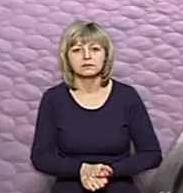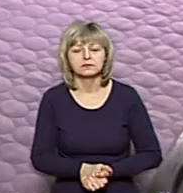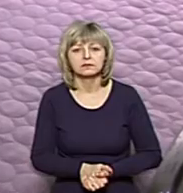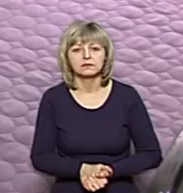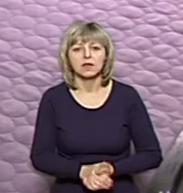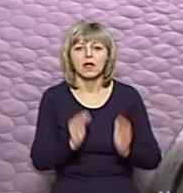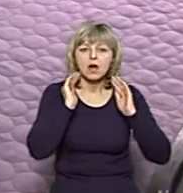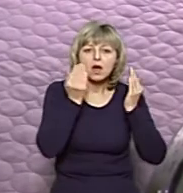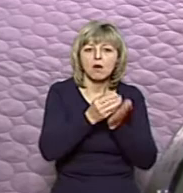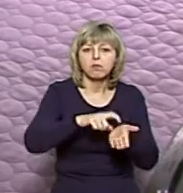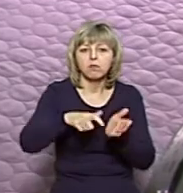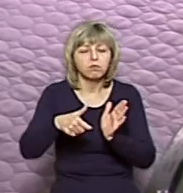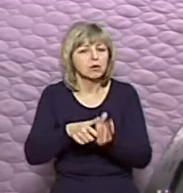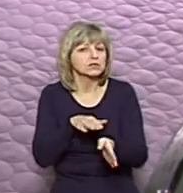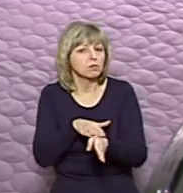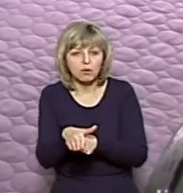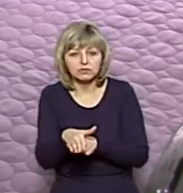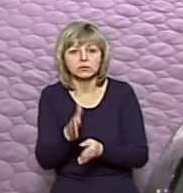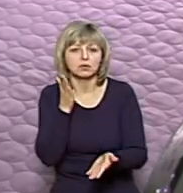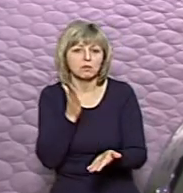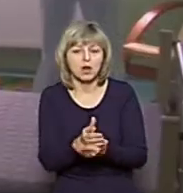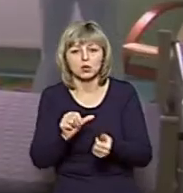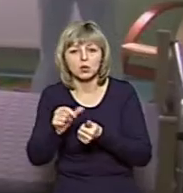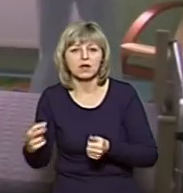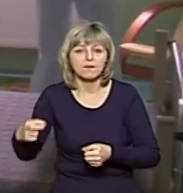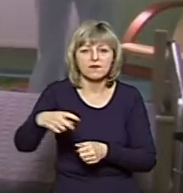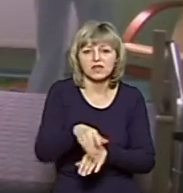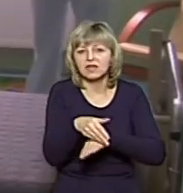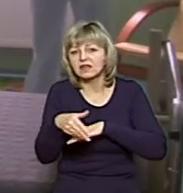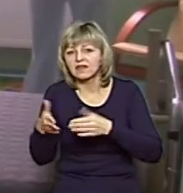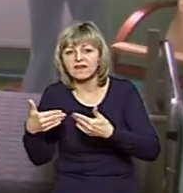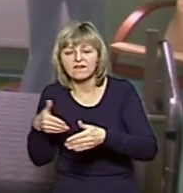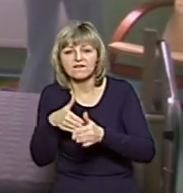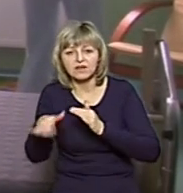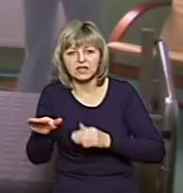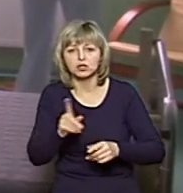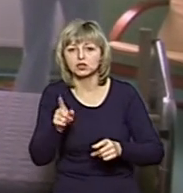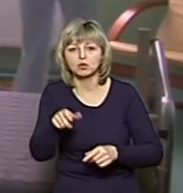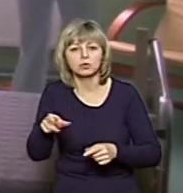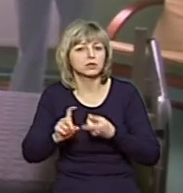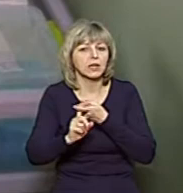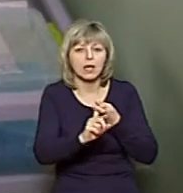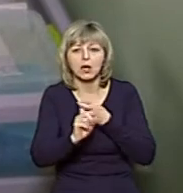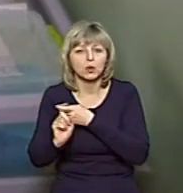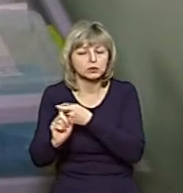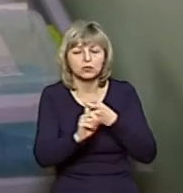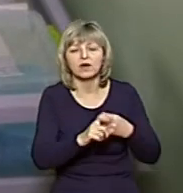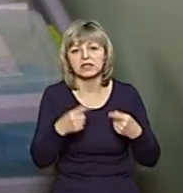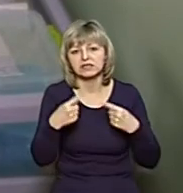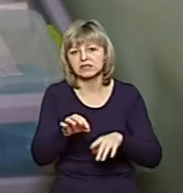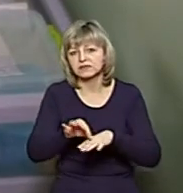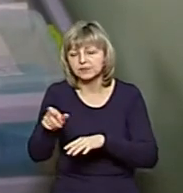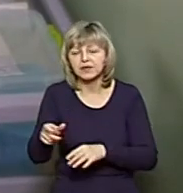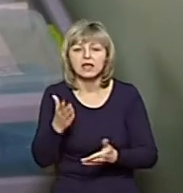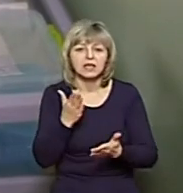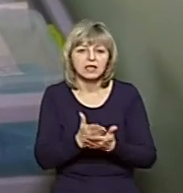Бокси повністю ізольовані. Мають окремий вхід та вихід, аби персонал не контактував з колегами. Лікар говорить, опорним пунктом